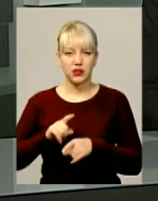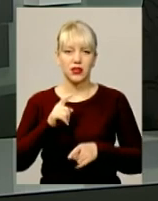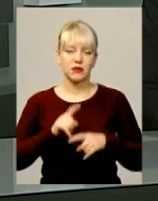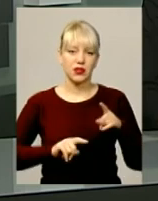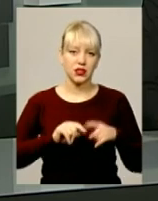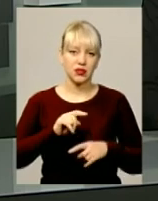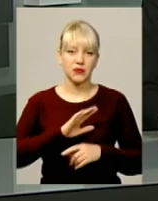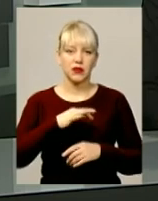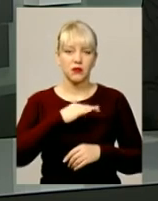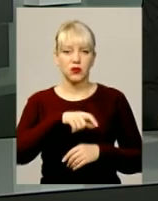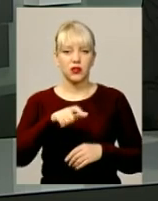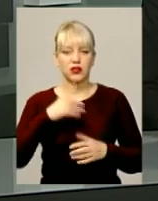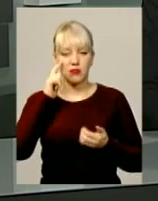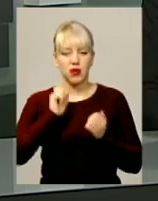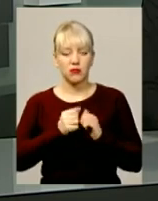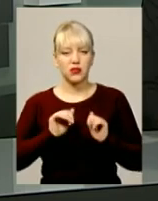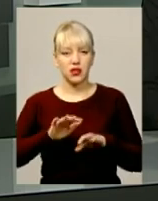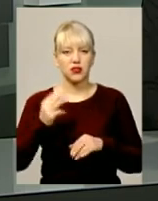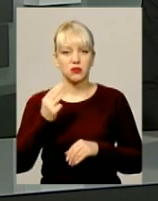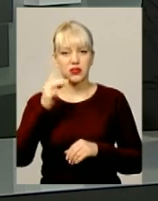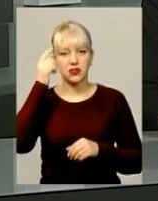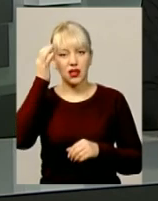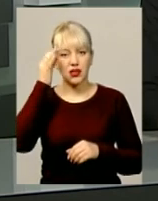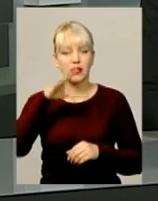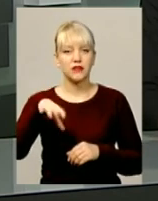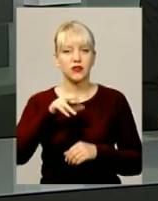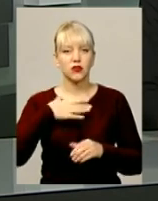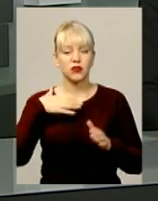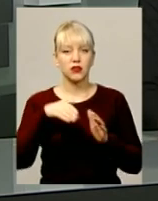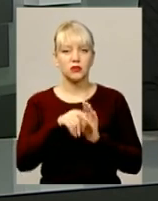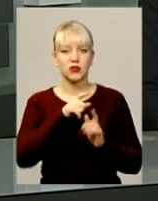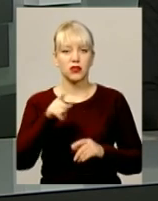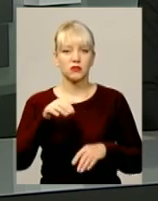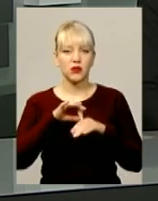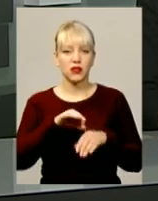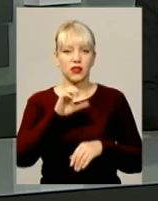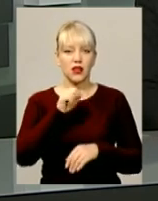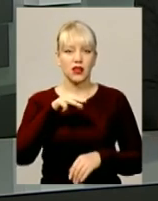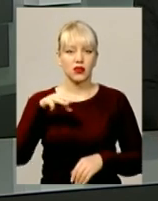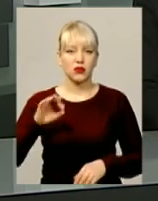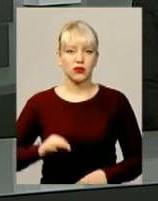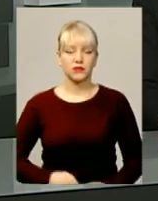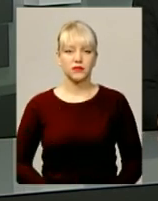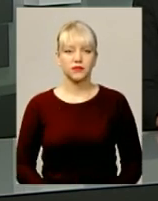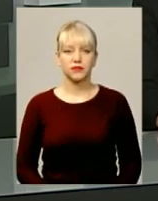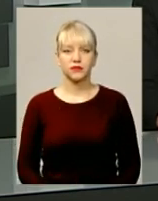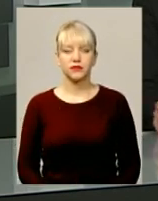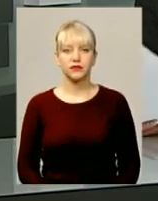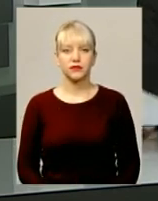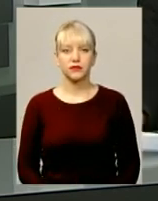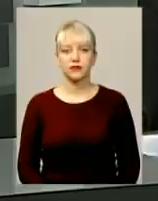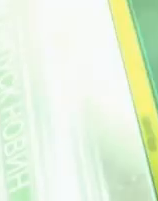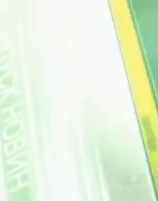На пам'ятному заході в Шепетівці згадали всіх краян, які загинули під час проведення антитерористичної операції на Сході.